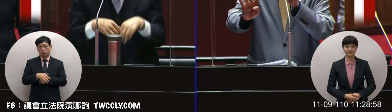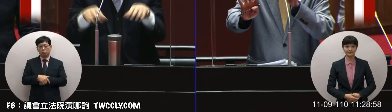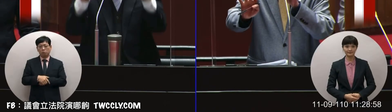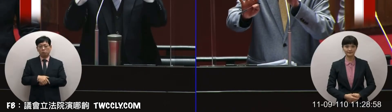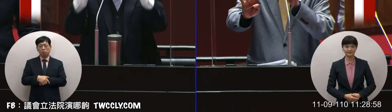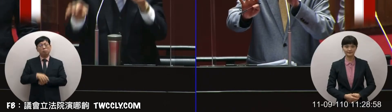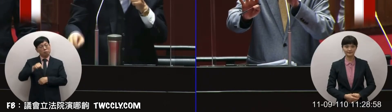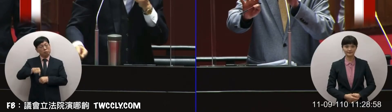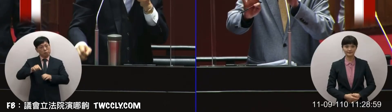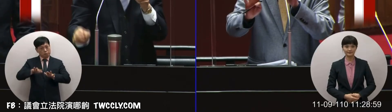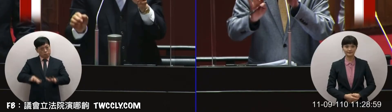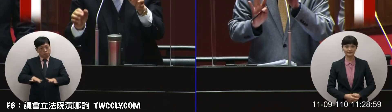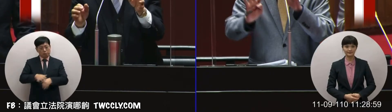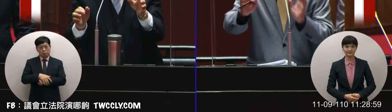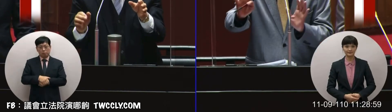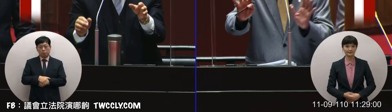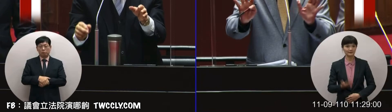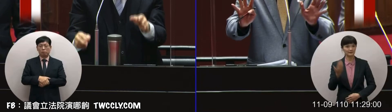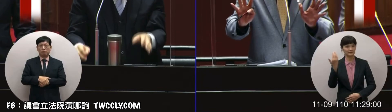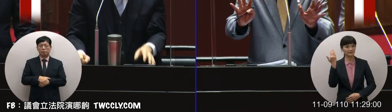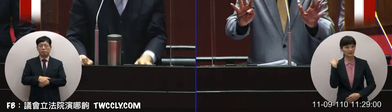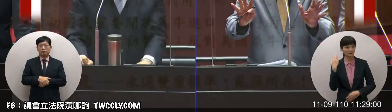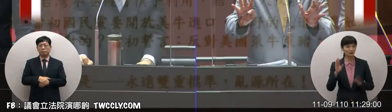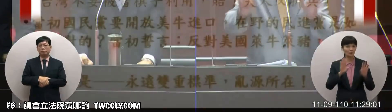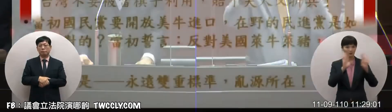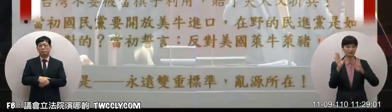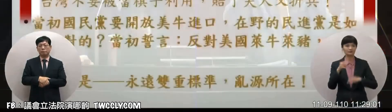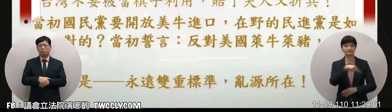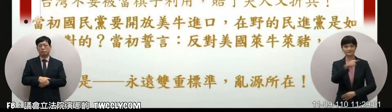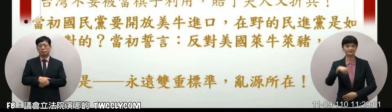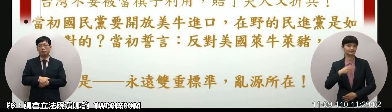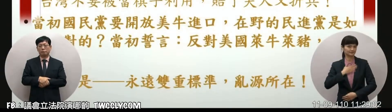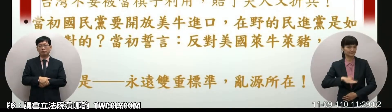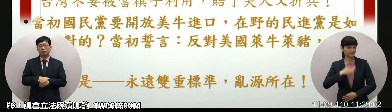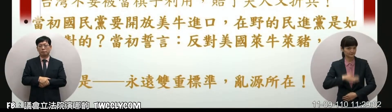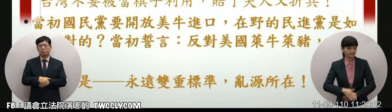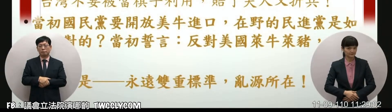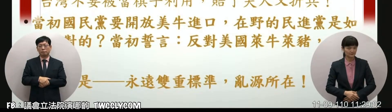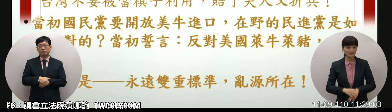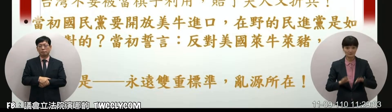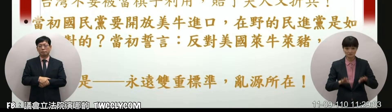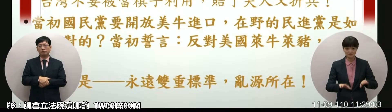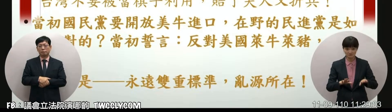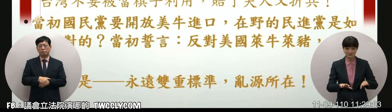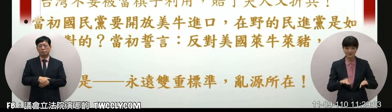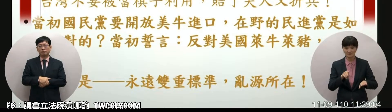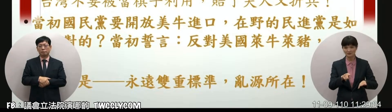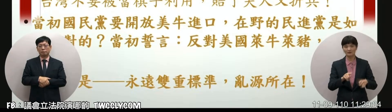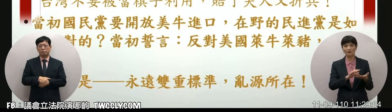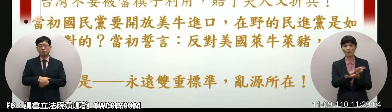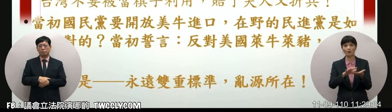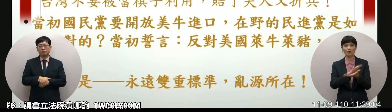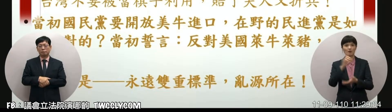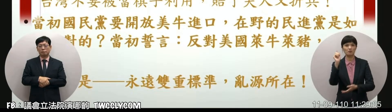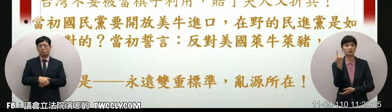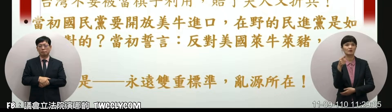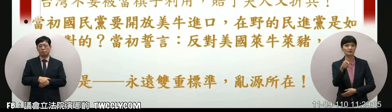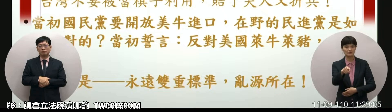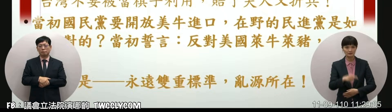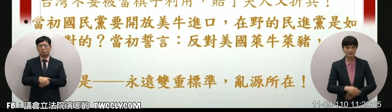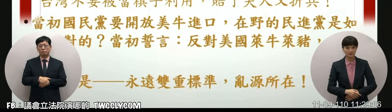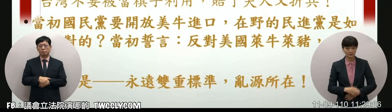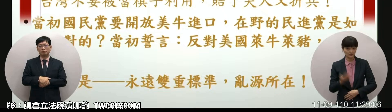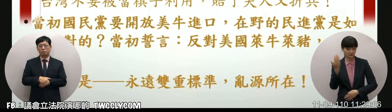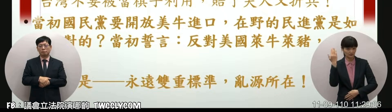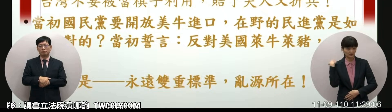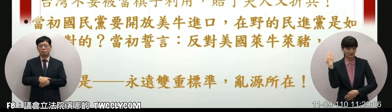所以進總統那個情形我們都很了解對我說今天就是你這樣亂緣在林董初